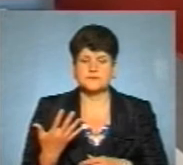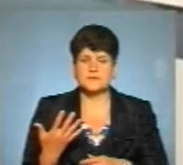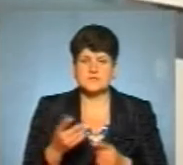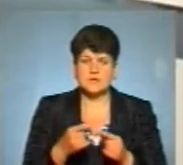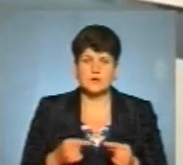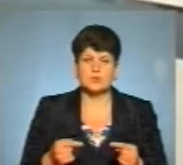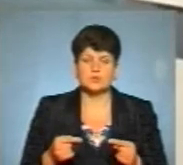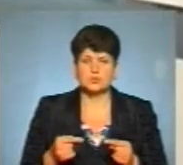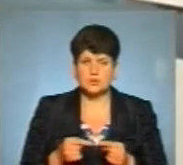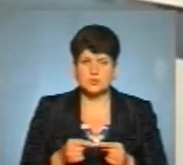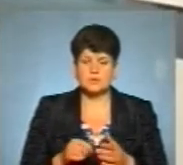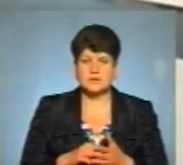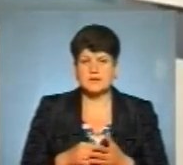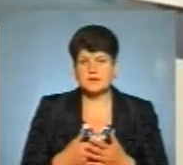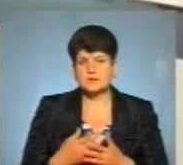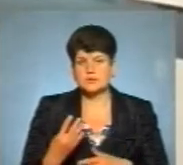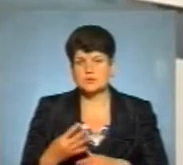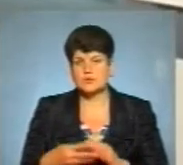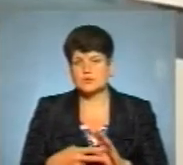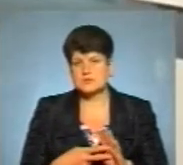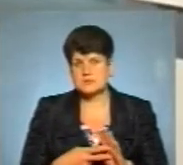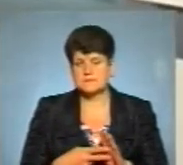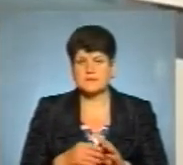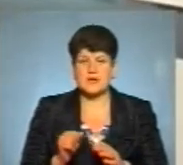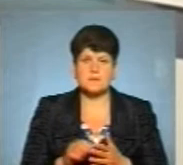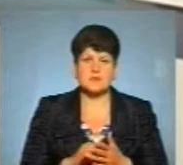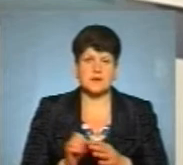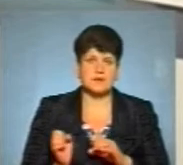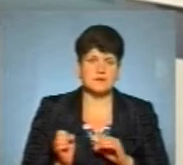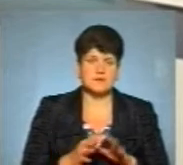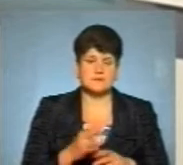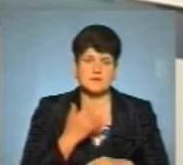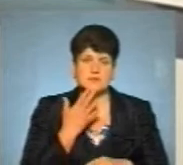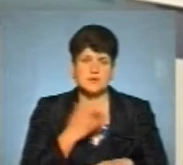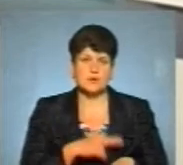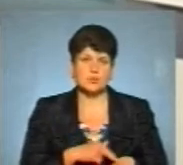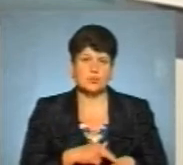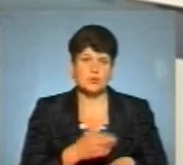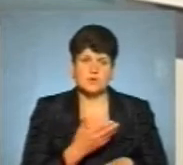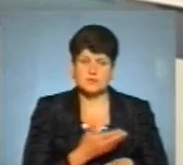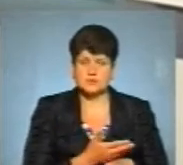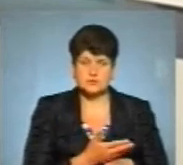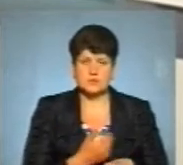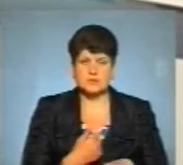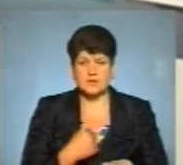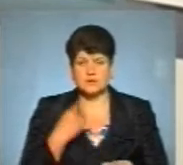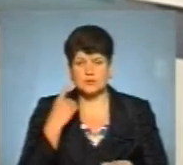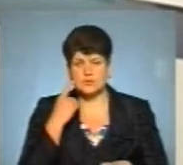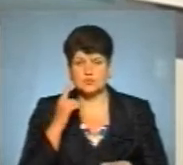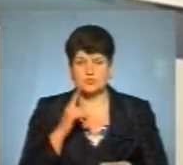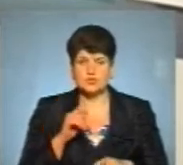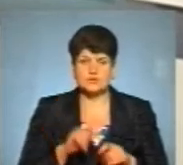За уточненими ніби 47. Але матеріали передані до Національної поліції. І я думаю, що